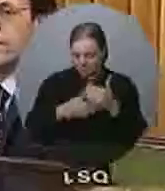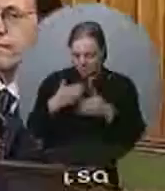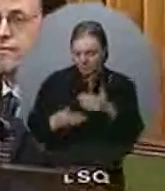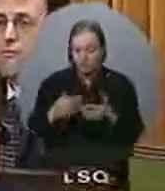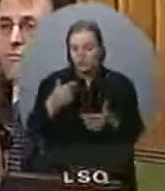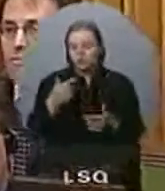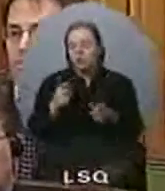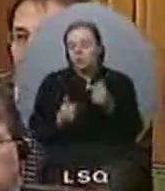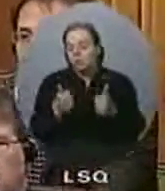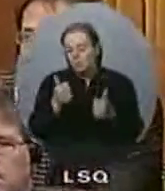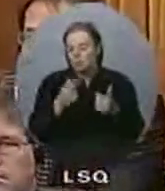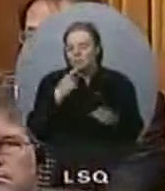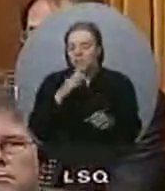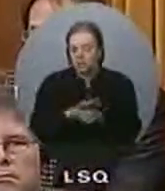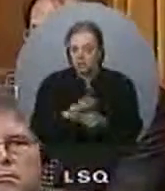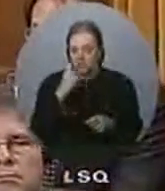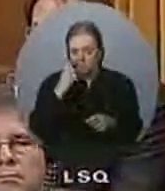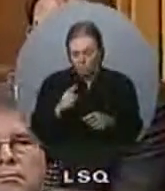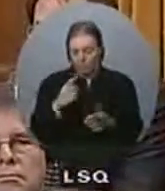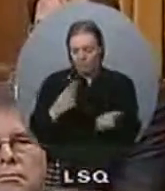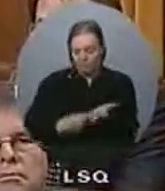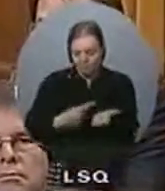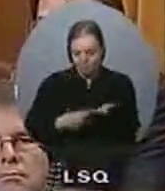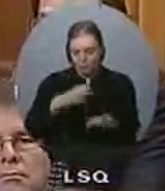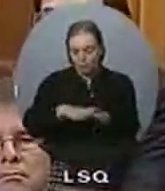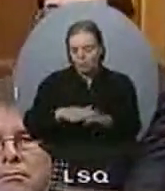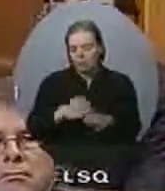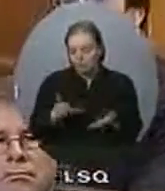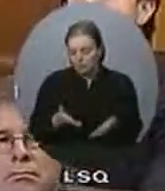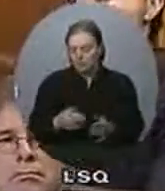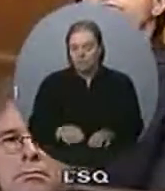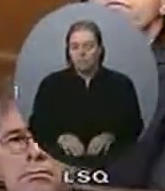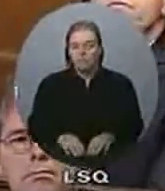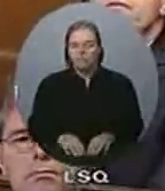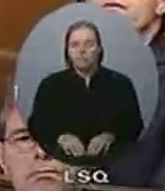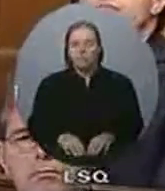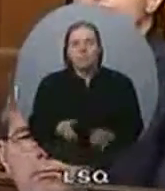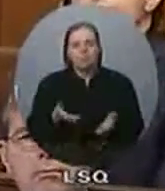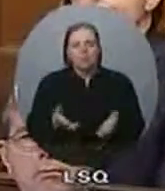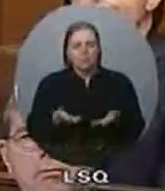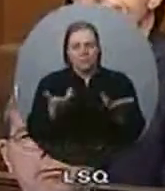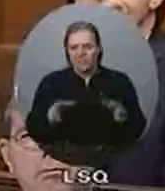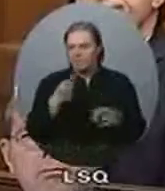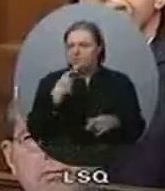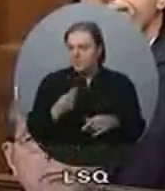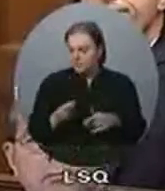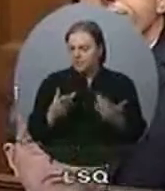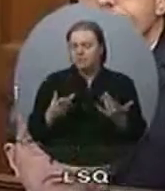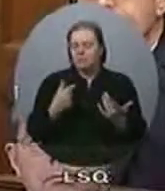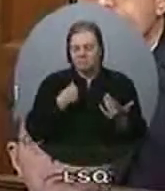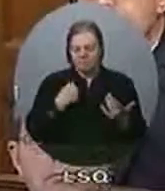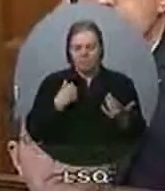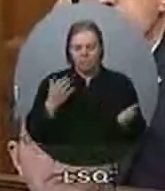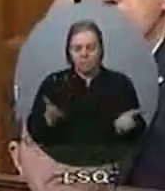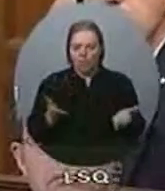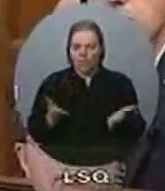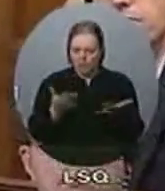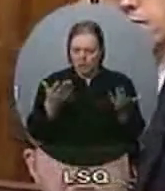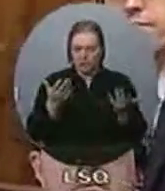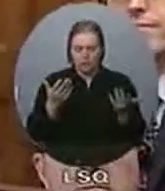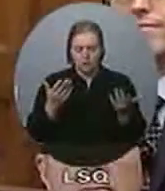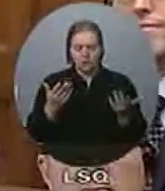L'honorable secrétaire parlementaire. Monsieur le Président, comme nous l'avons déjà dit aujourd'hui, nous sommes très encouragés par les